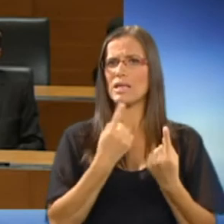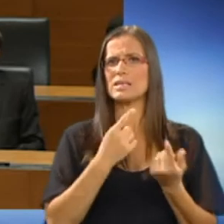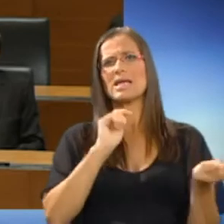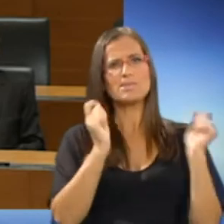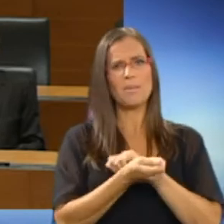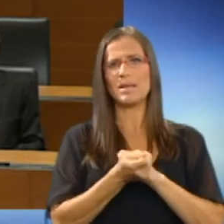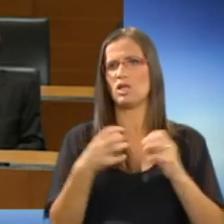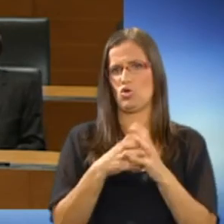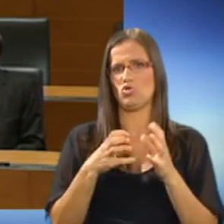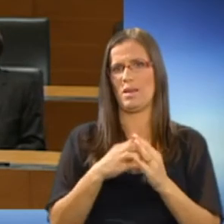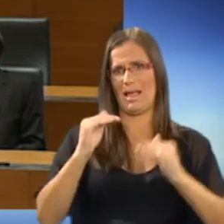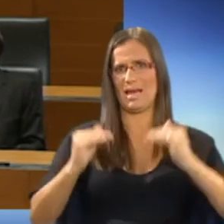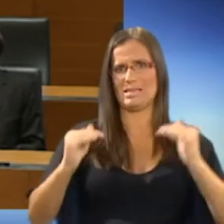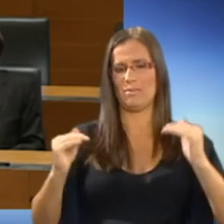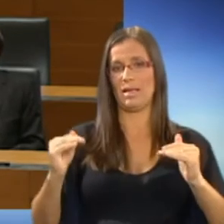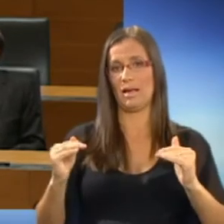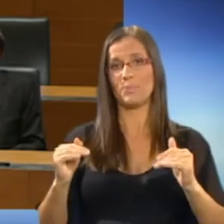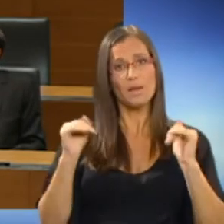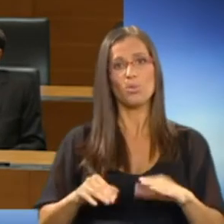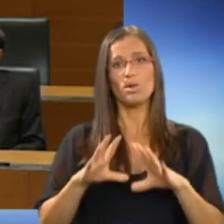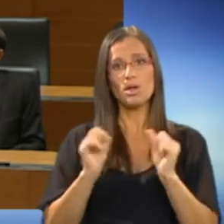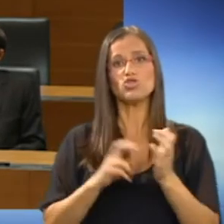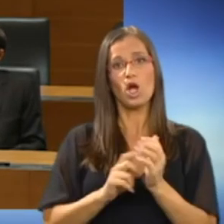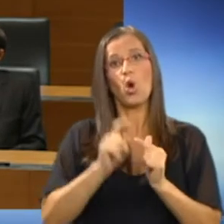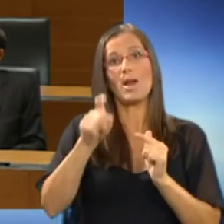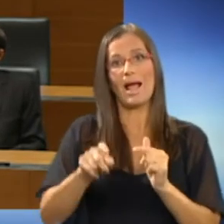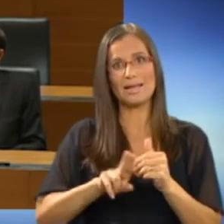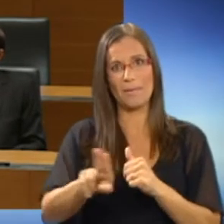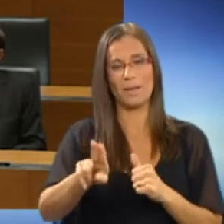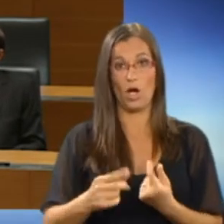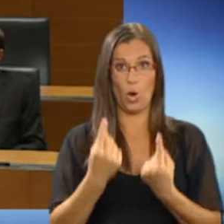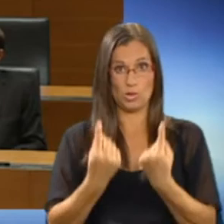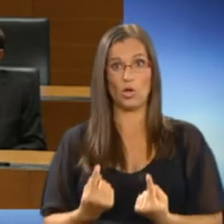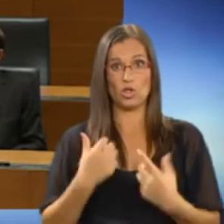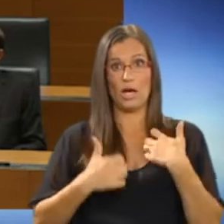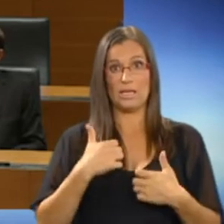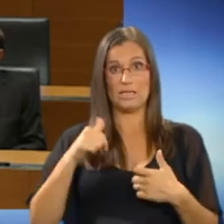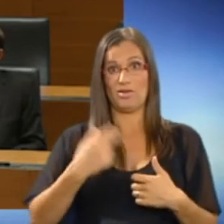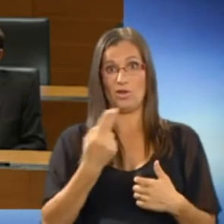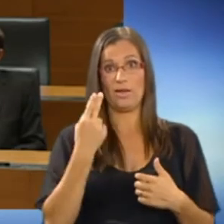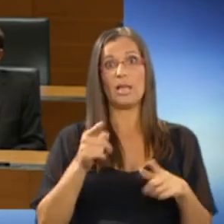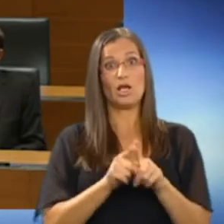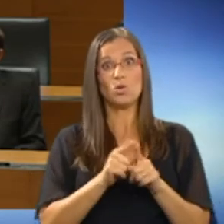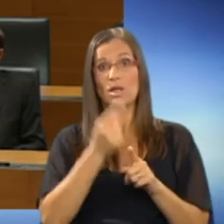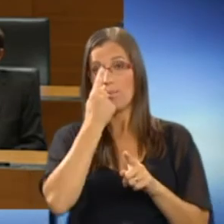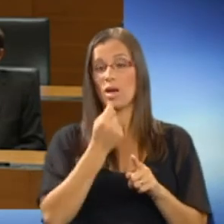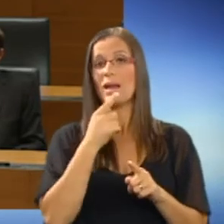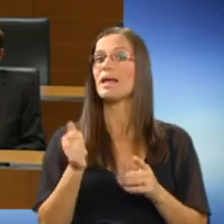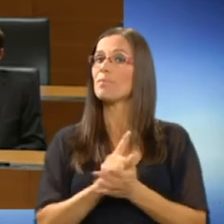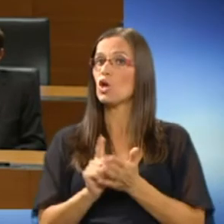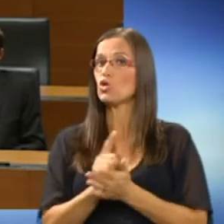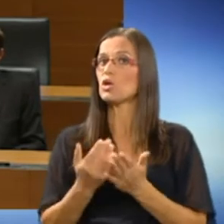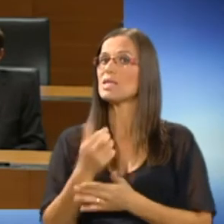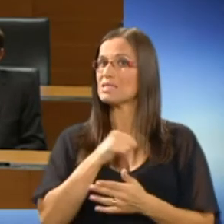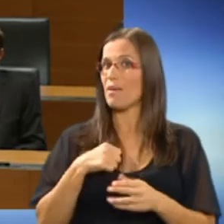družbena razmerja. Pa naredimo še korak naprej. Obstoječa kriza v Sloveniji, ki je tudi moralna, je priložno za samo